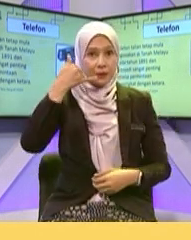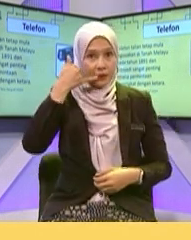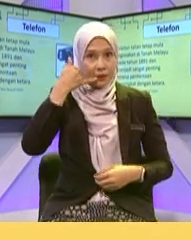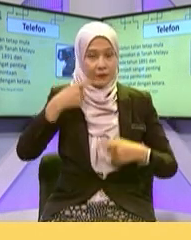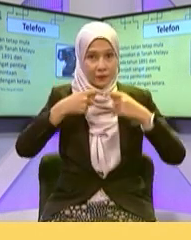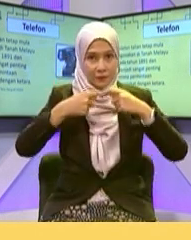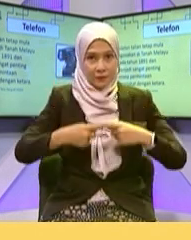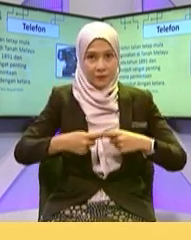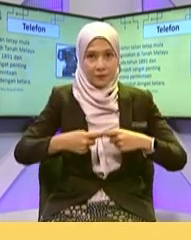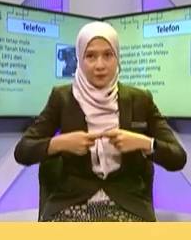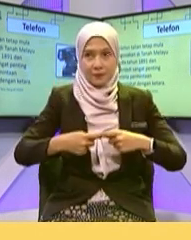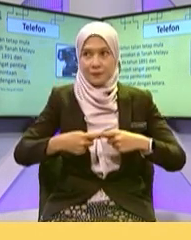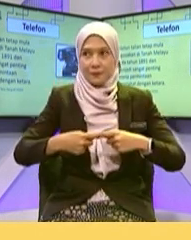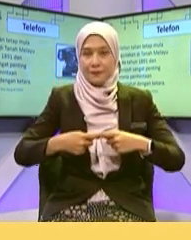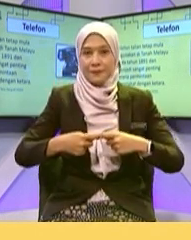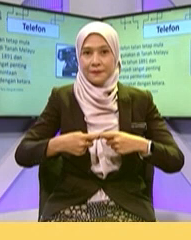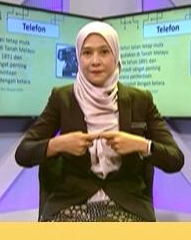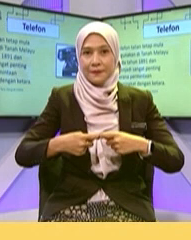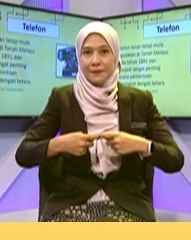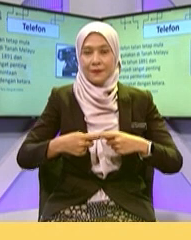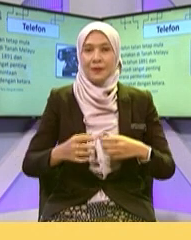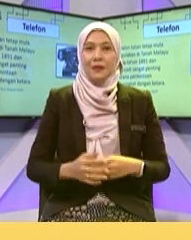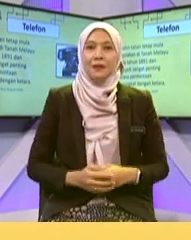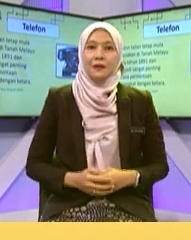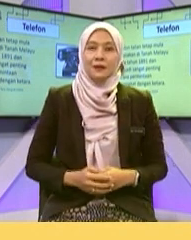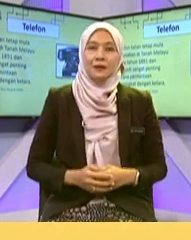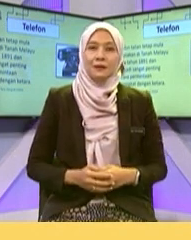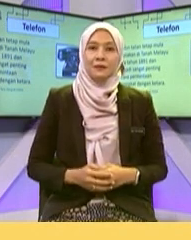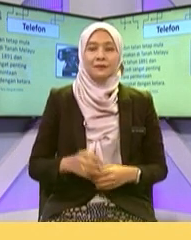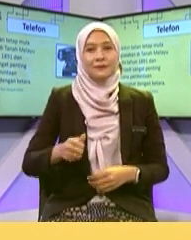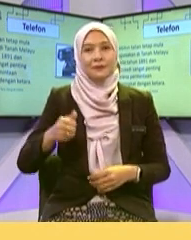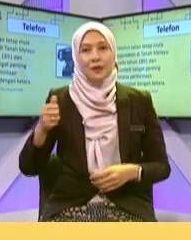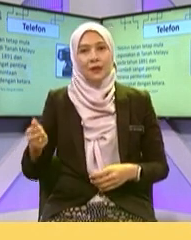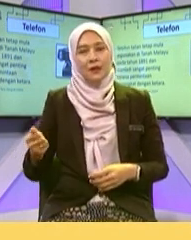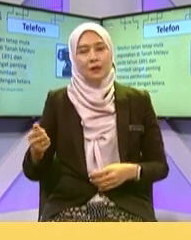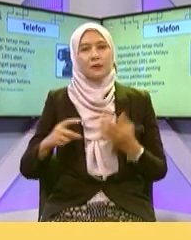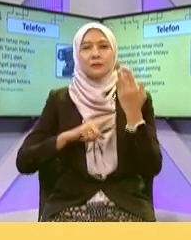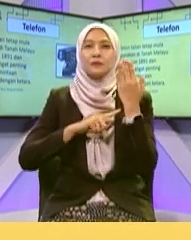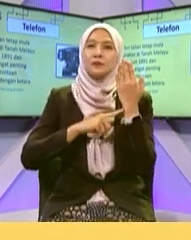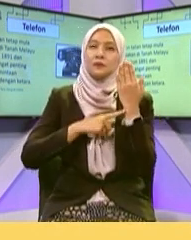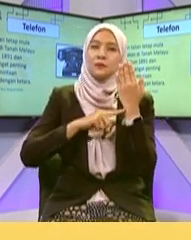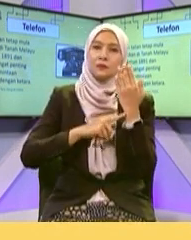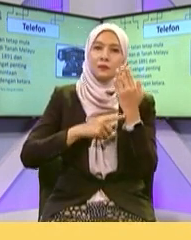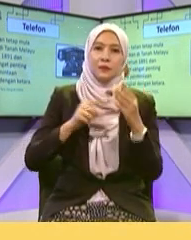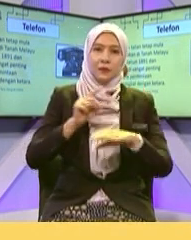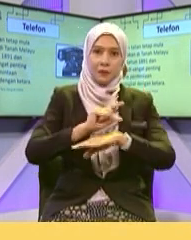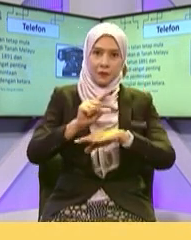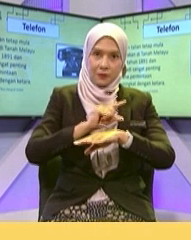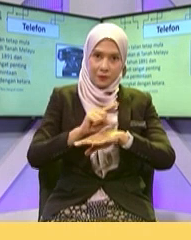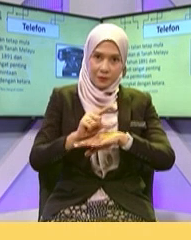Tetap Yang dua ni cikgu Yang dua tu Contoh kat depan tu Itu adalah alat Yang mula-mula digunakan Okey